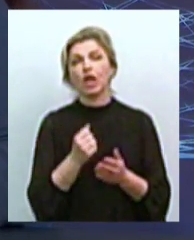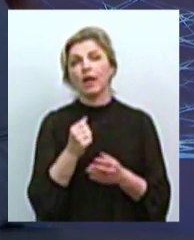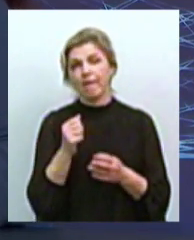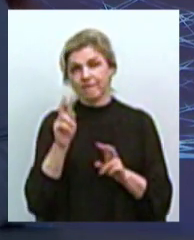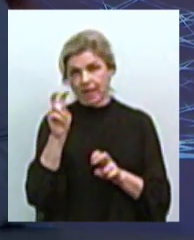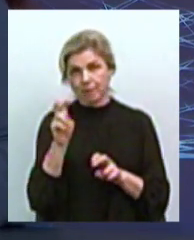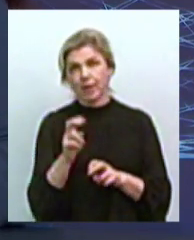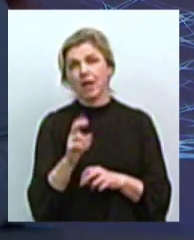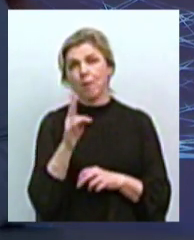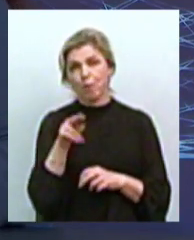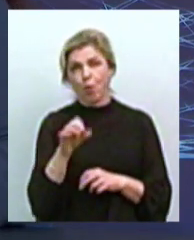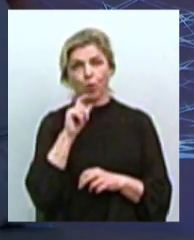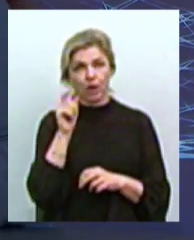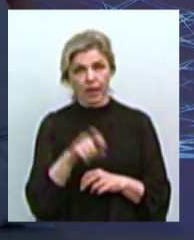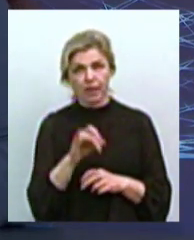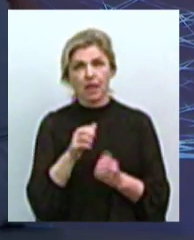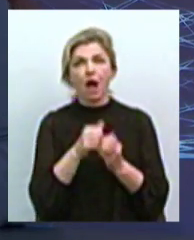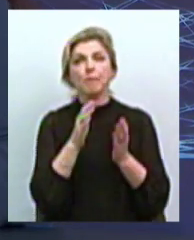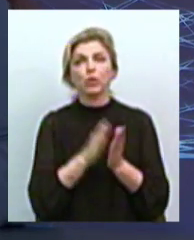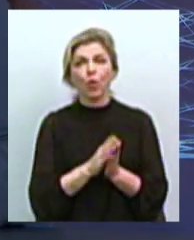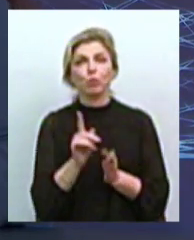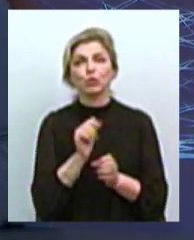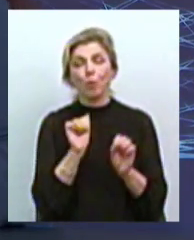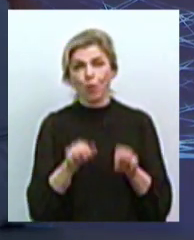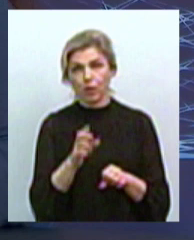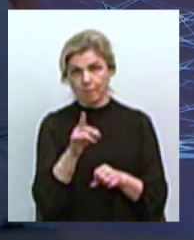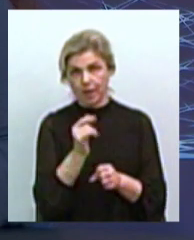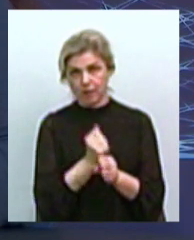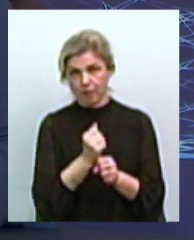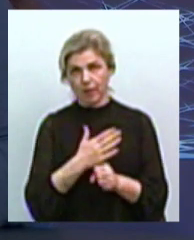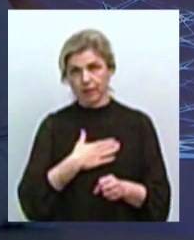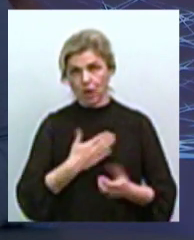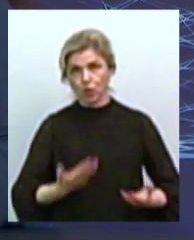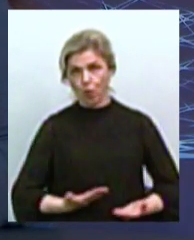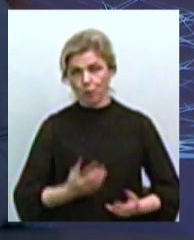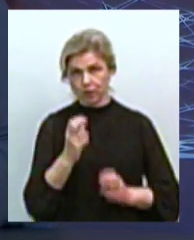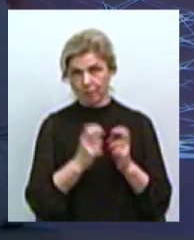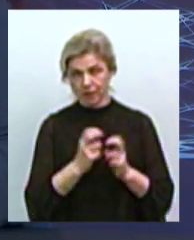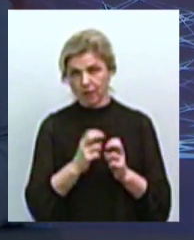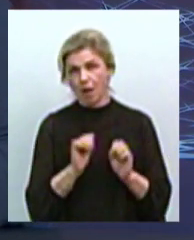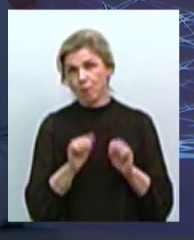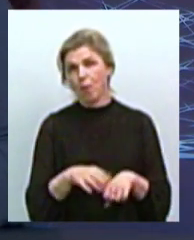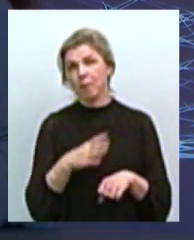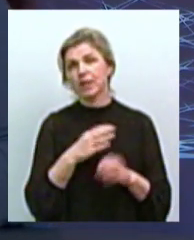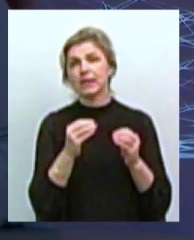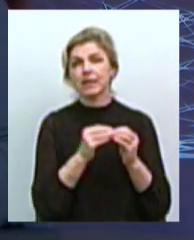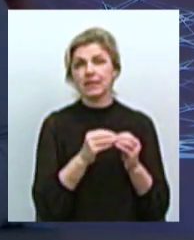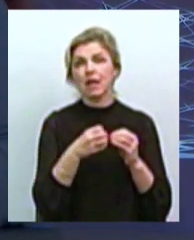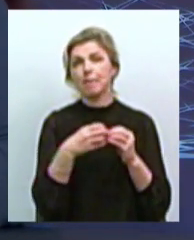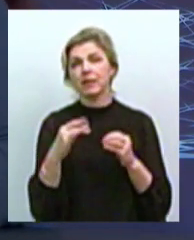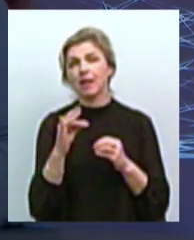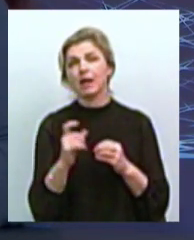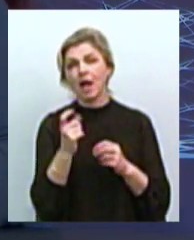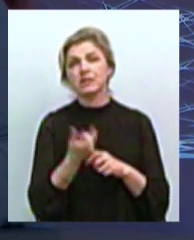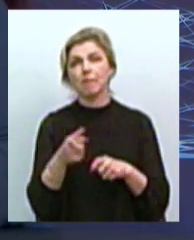які в них, і масштаби, які могли б робити наше підприємство комунальне, це просто в 10 або, мабуть, в 15 раз більше